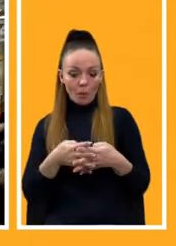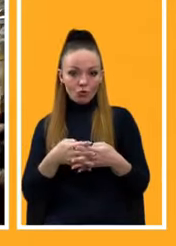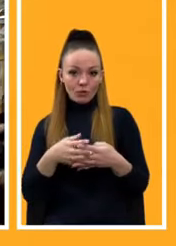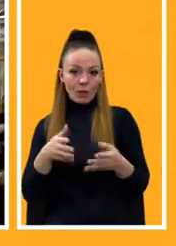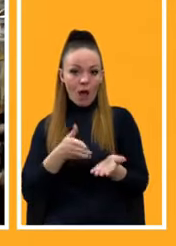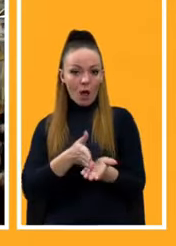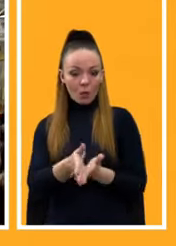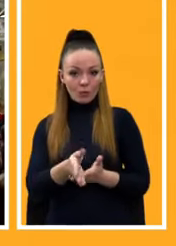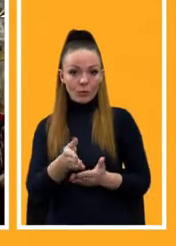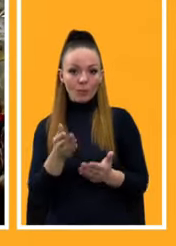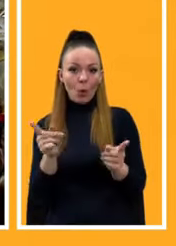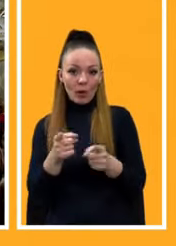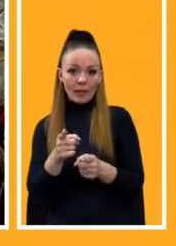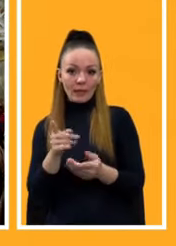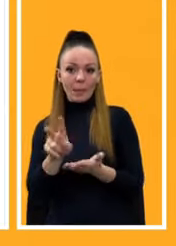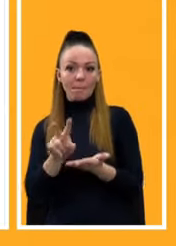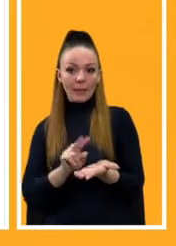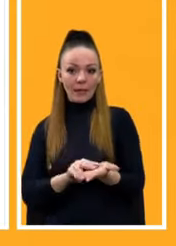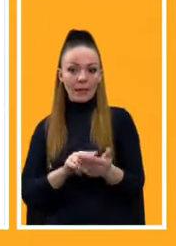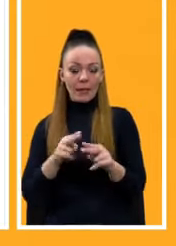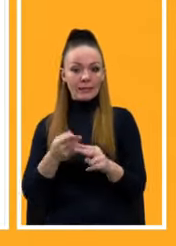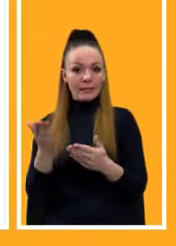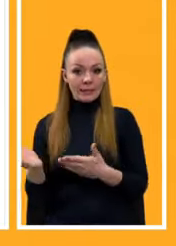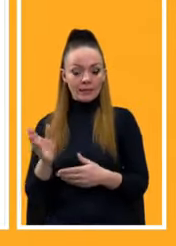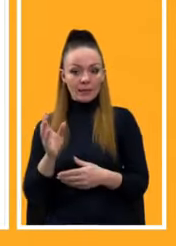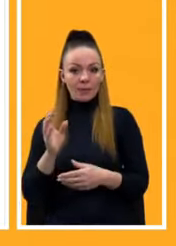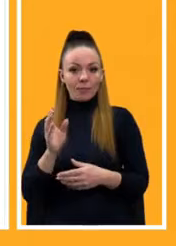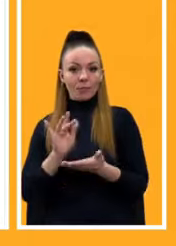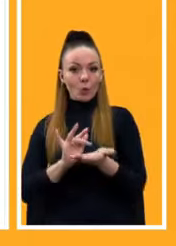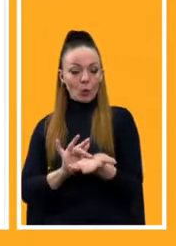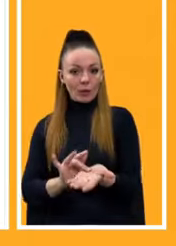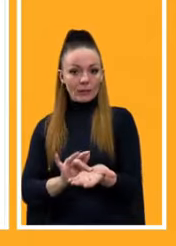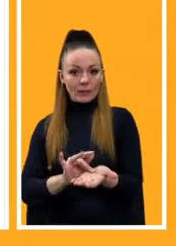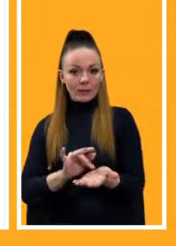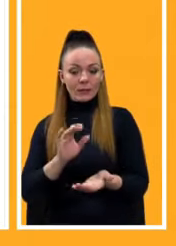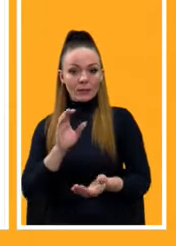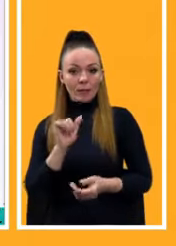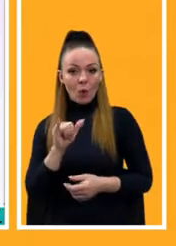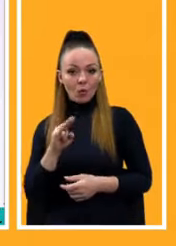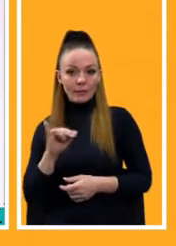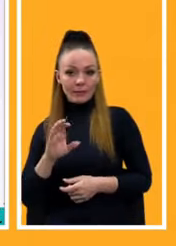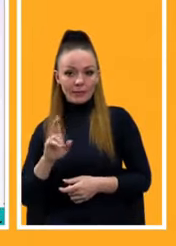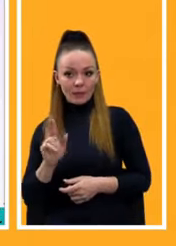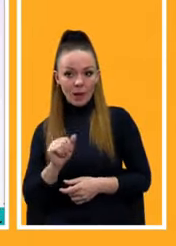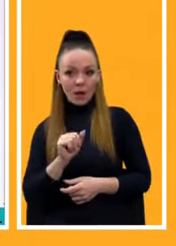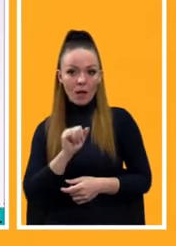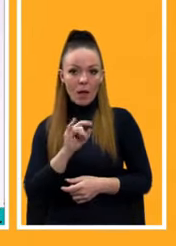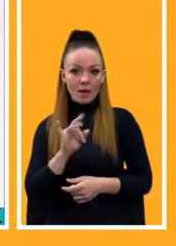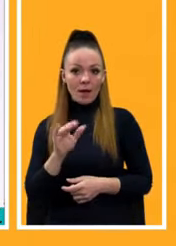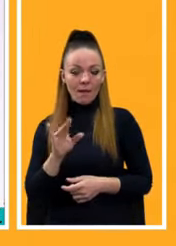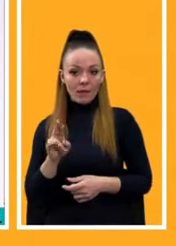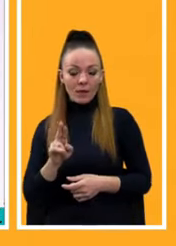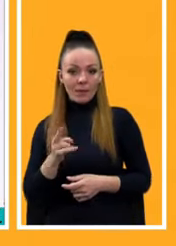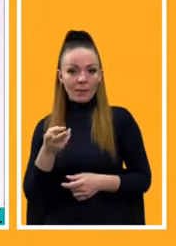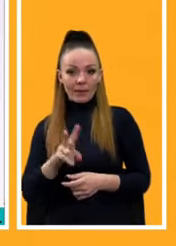Коротенький приклад. Ось, до речі, це туристи з Саудівської Аравії. Дві передумови в цьому році. Перш за